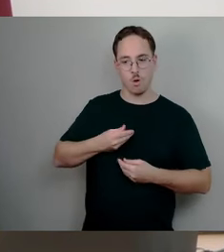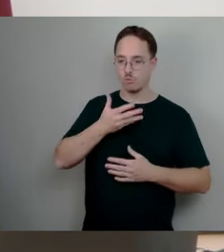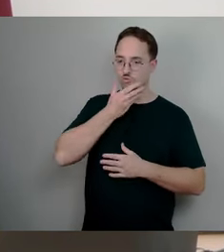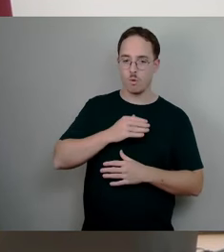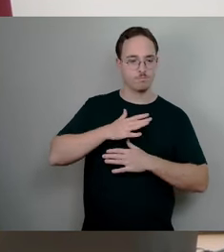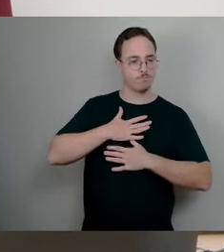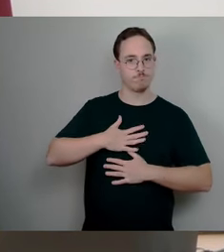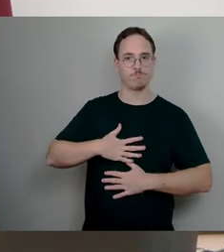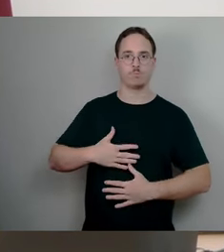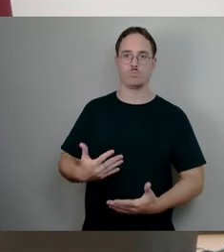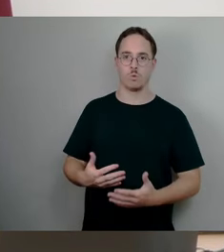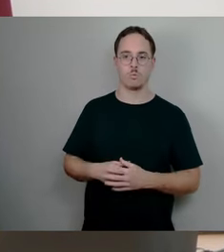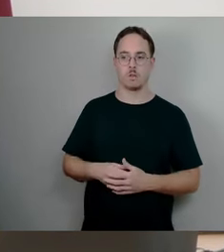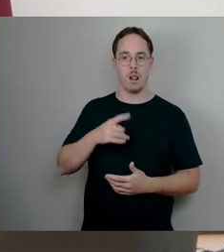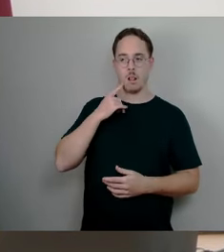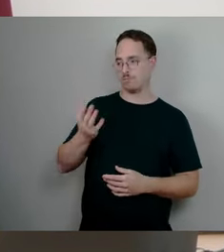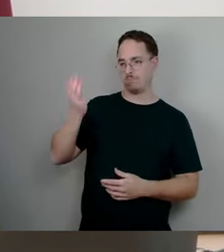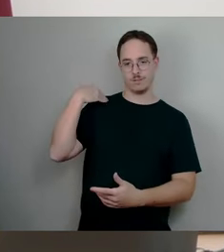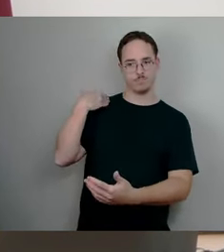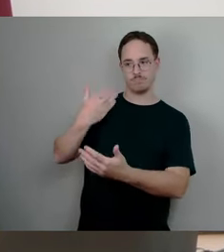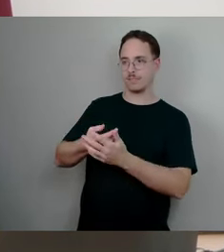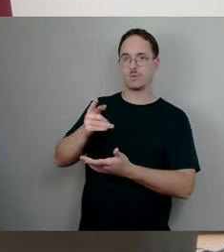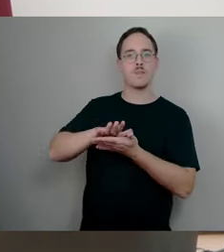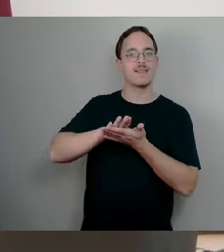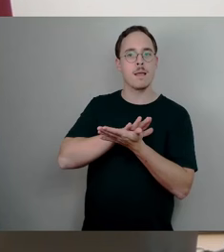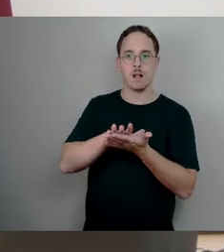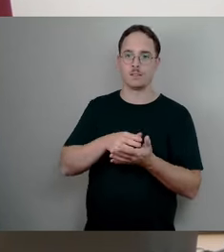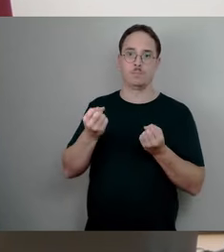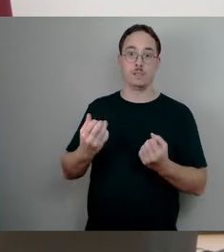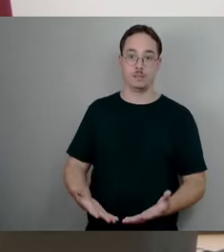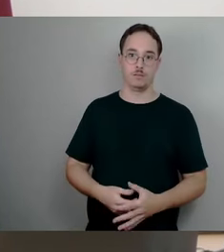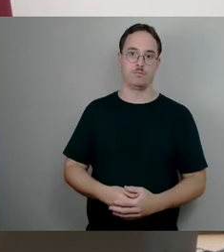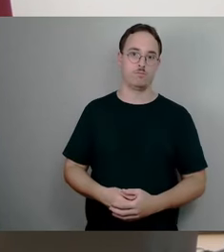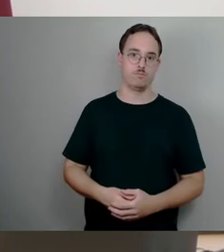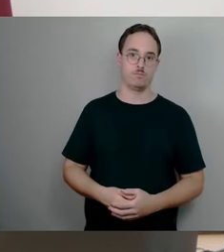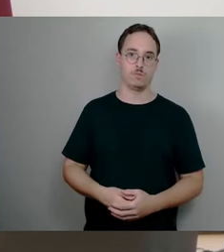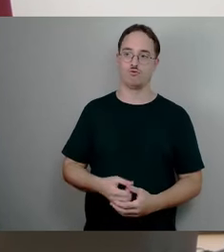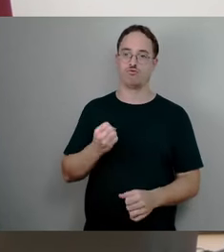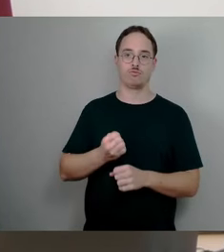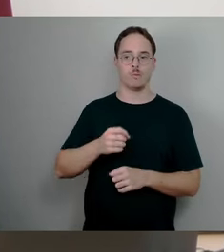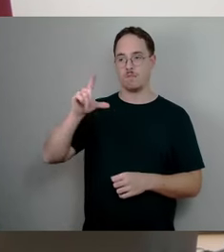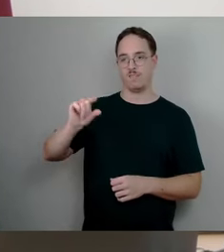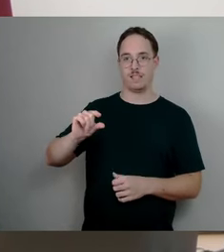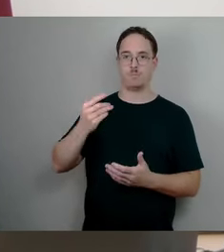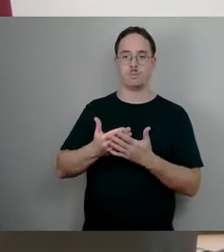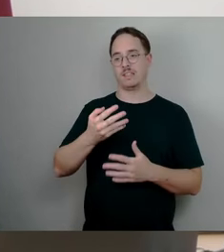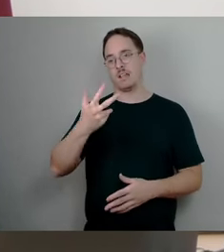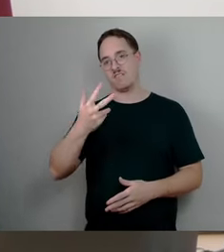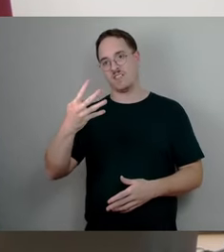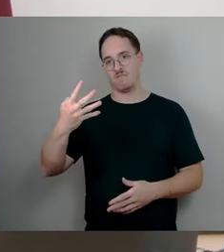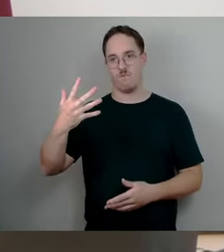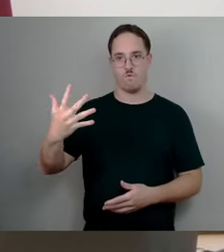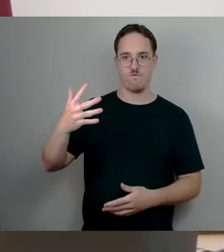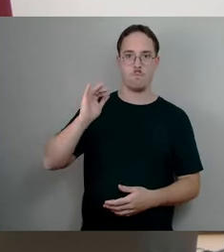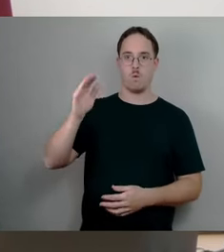jemals eine Förderung getan hat. Also scheint das Konzept hier erstmal nicht zu schlecht sein. Insoweit sollten wir uns die Zeit nehmen, darüber intensiv zu